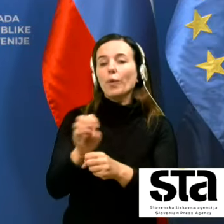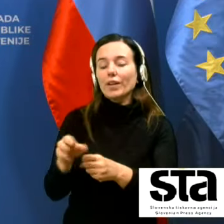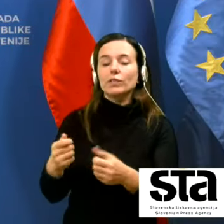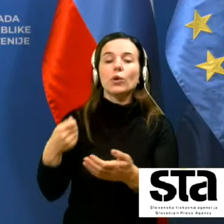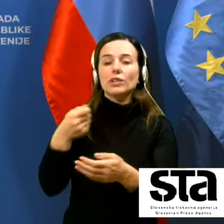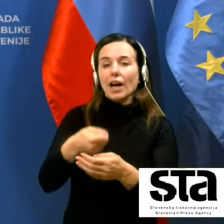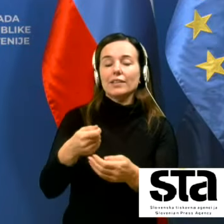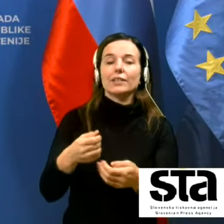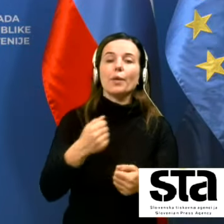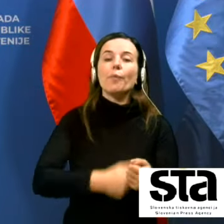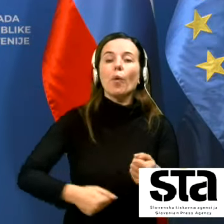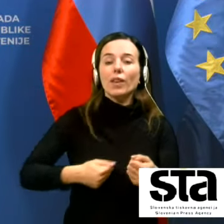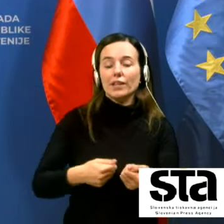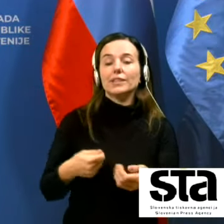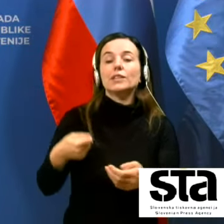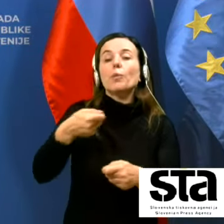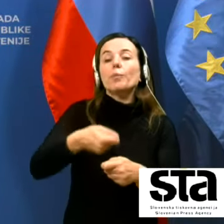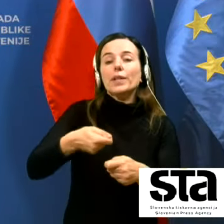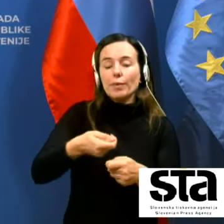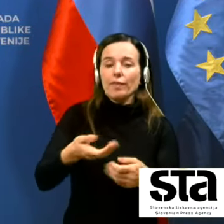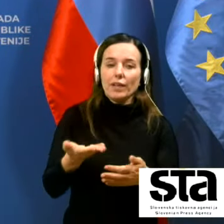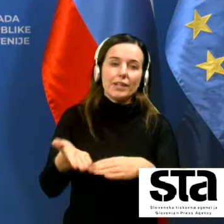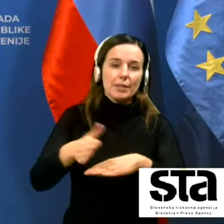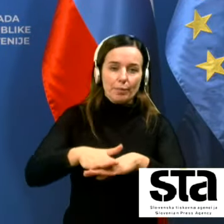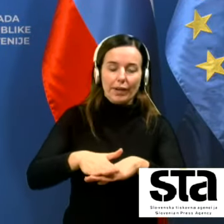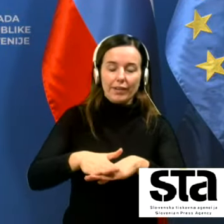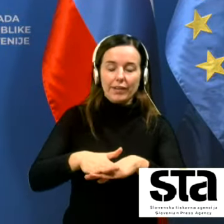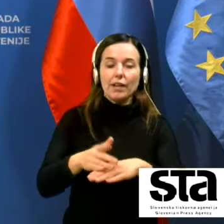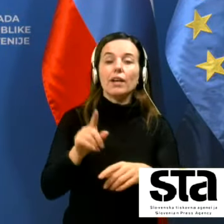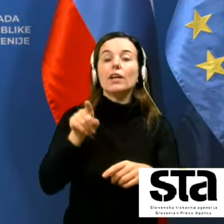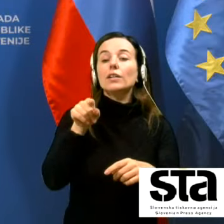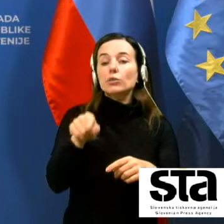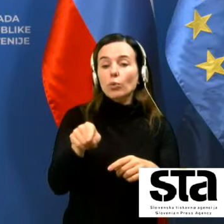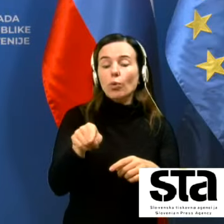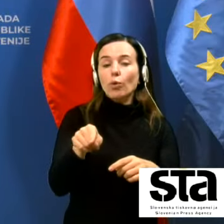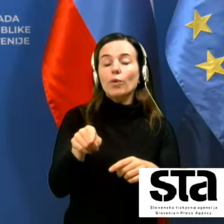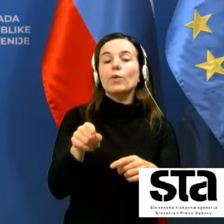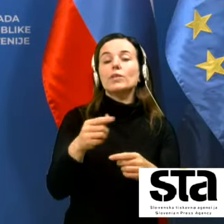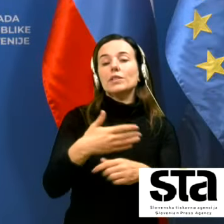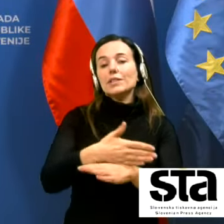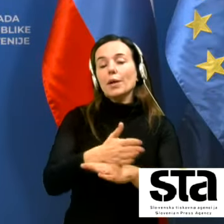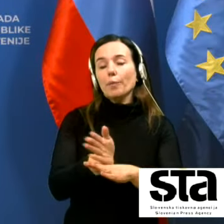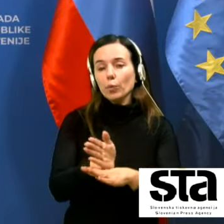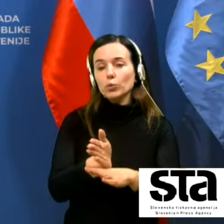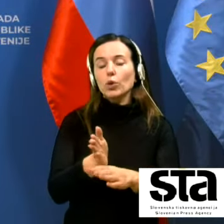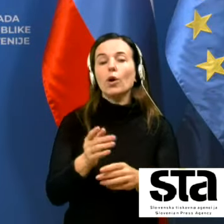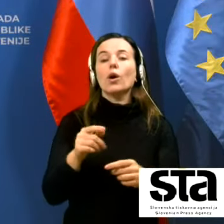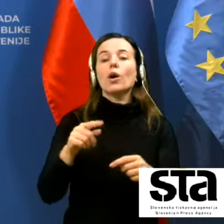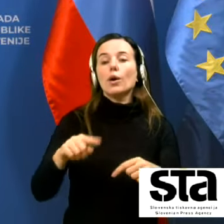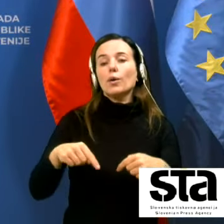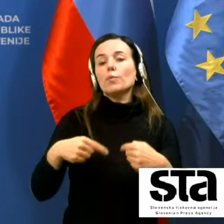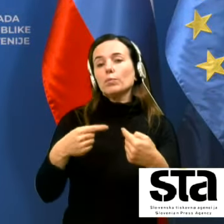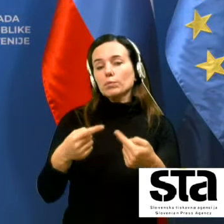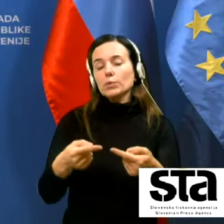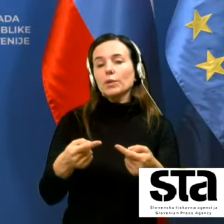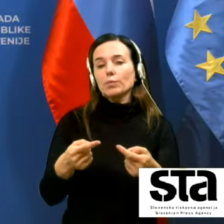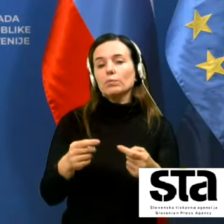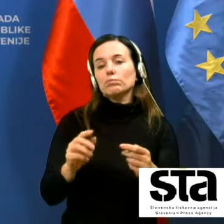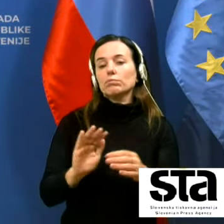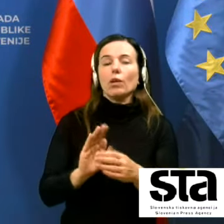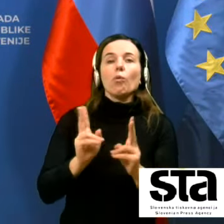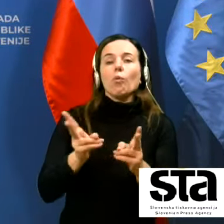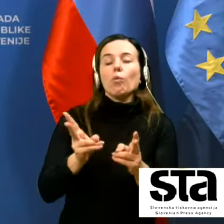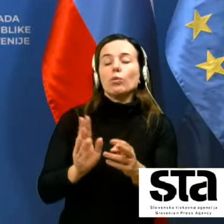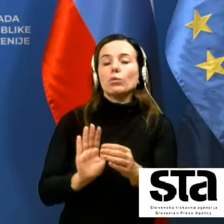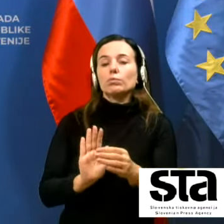bolezni ki so prispevale k temu in te podatke sveda z določeno zamudo z nekim zamikom recimo ne vem lahko je